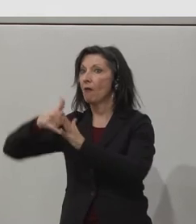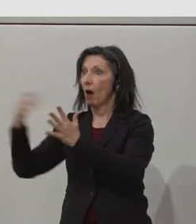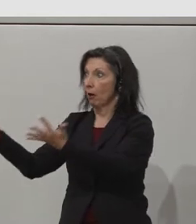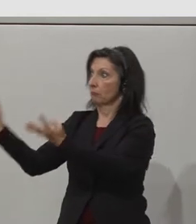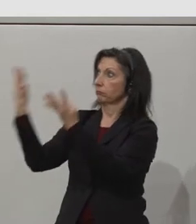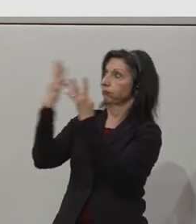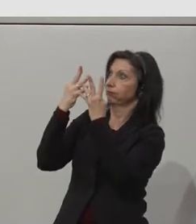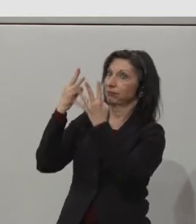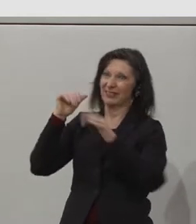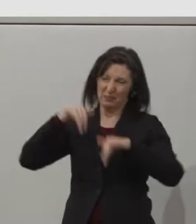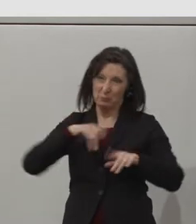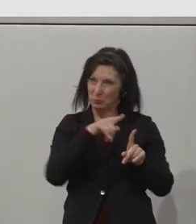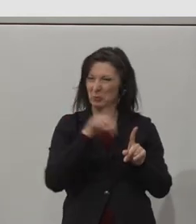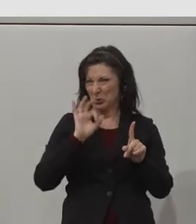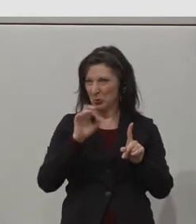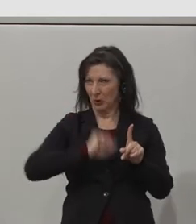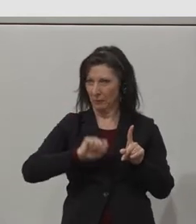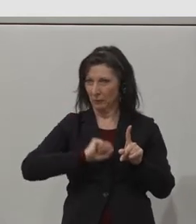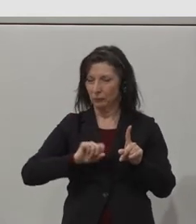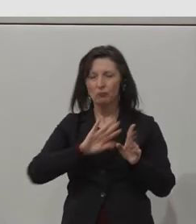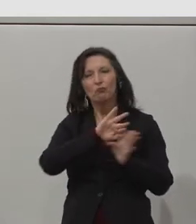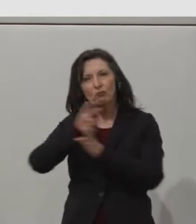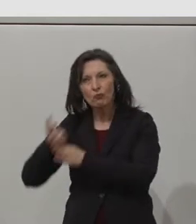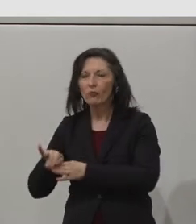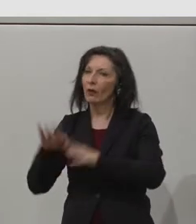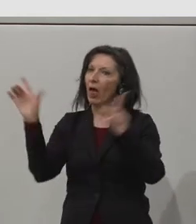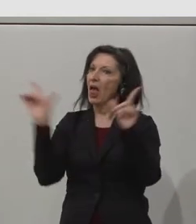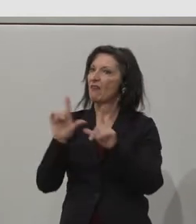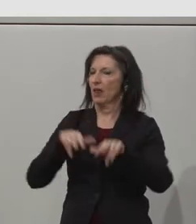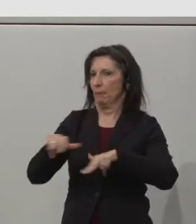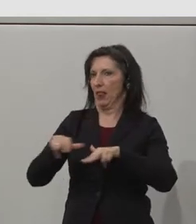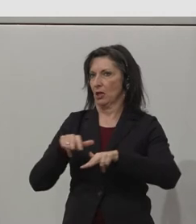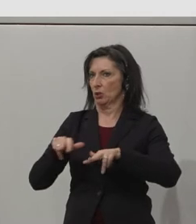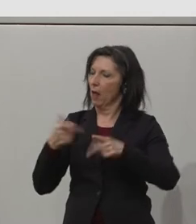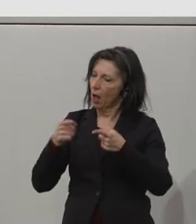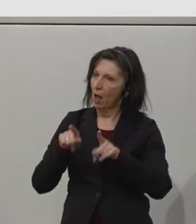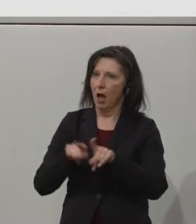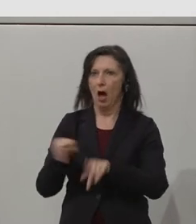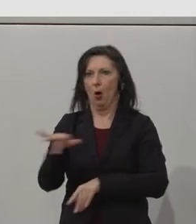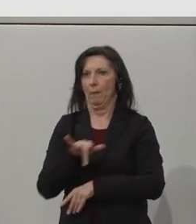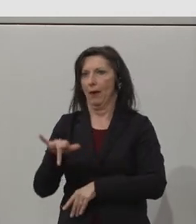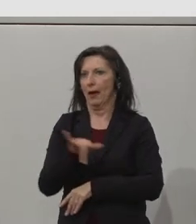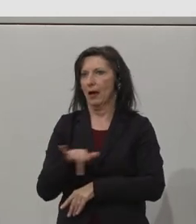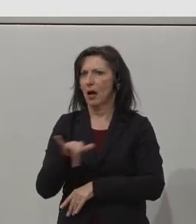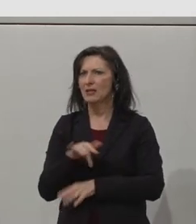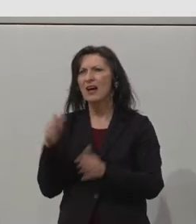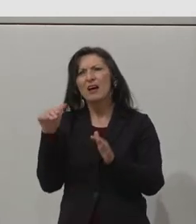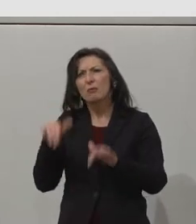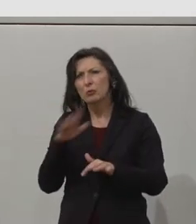there's an awful lot, I'm sure, as you know, of preparation that is involved in getting it ready. There are documents that need to be